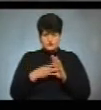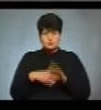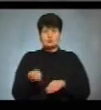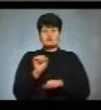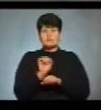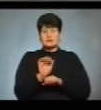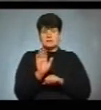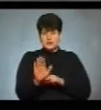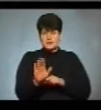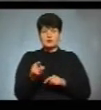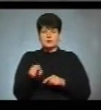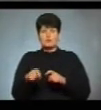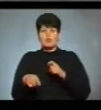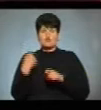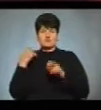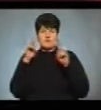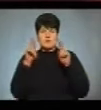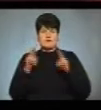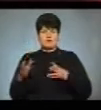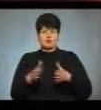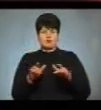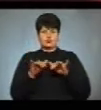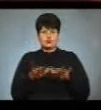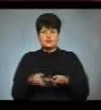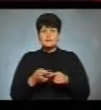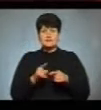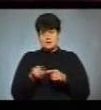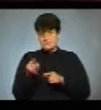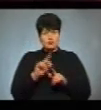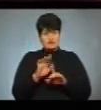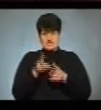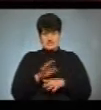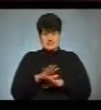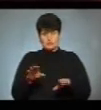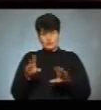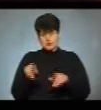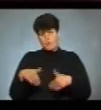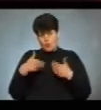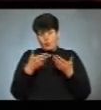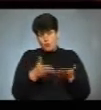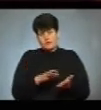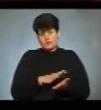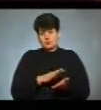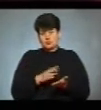оскільки він порушив правила дорожнього руху. Водій з даним правопорушенням був незгідний, тому йому було запропоновано